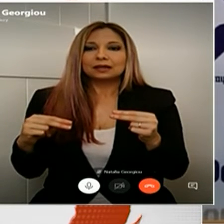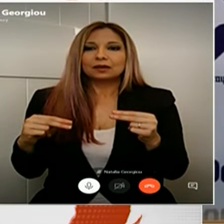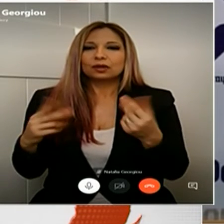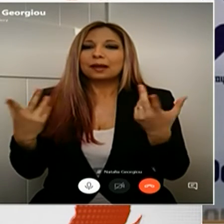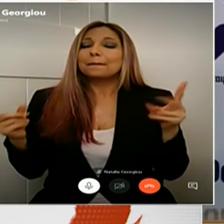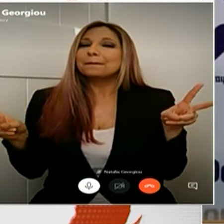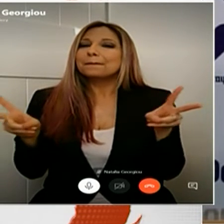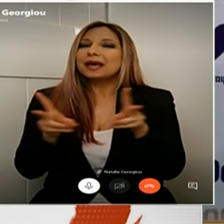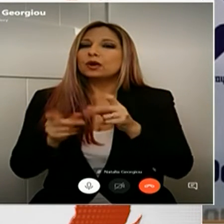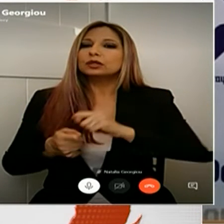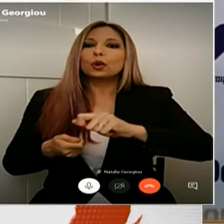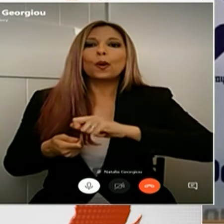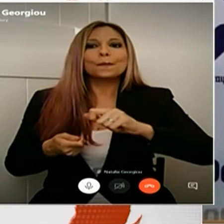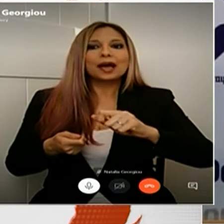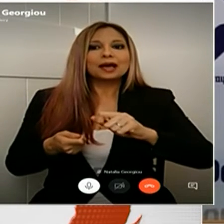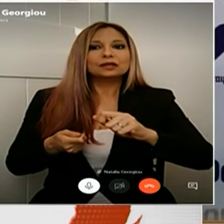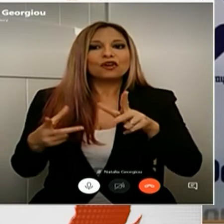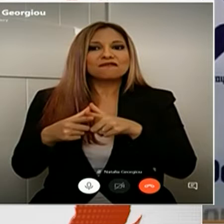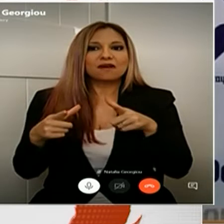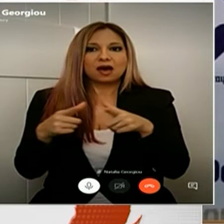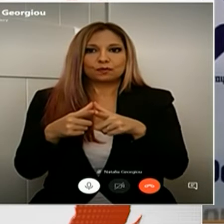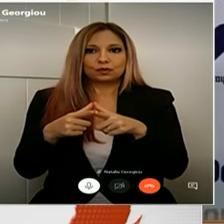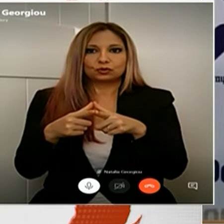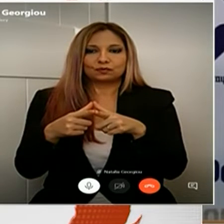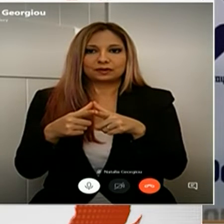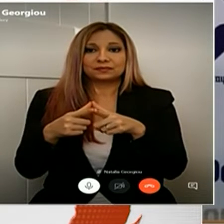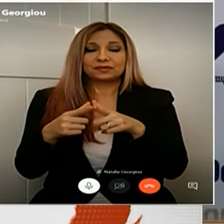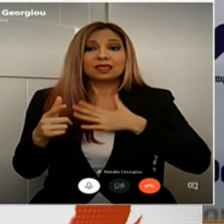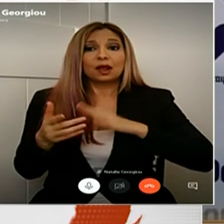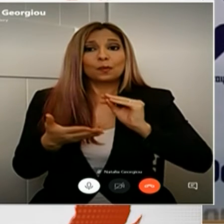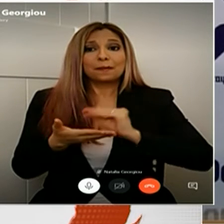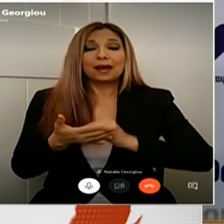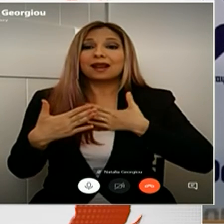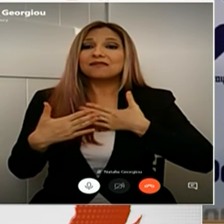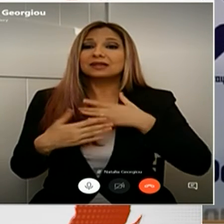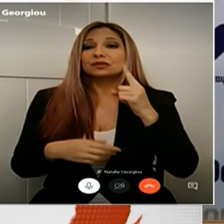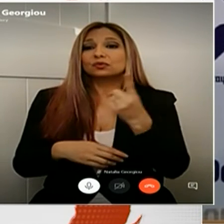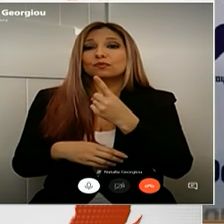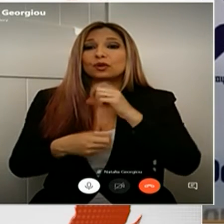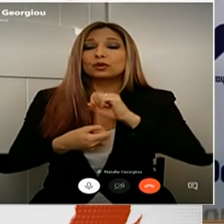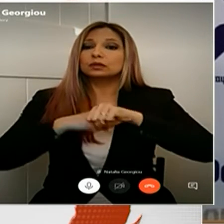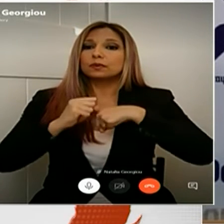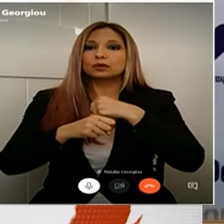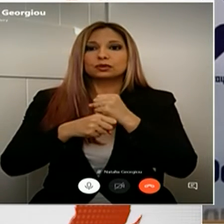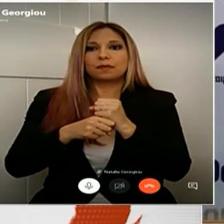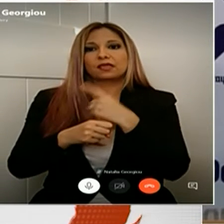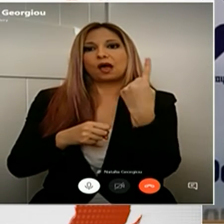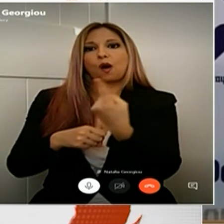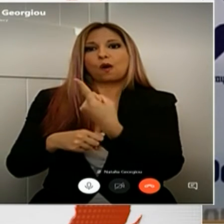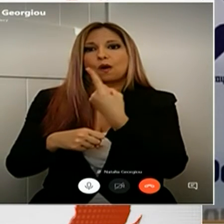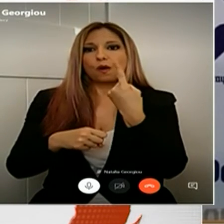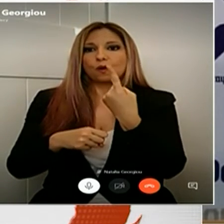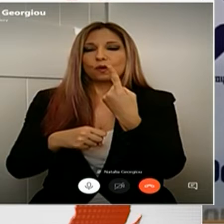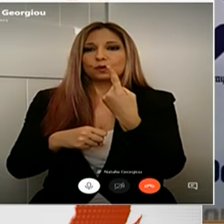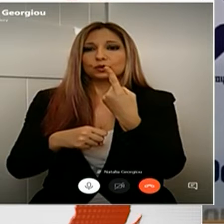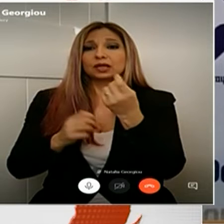μέτρων που εφαρμόζονται. Θέλουμε ξανά να σας ευχαριστήσουμε για την προσπάθεια που καταβάλλετε γιατί χωρίς